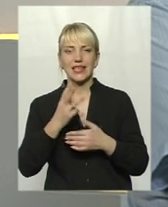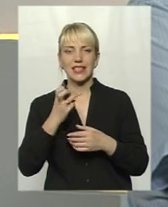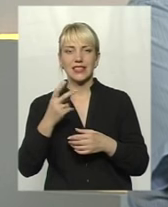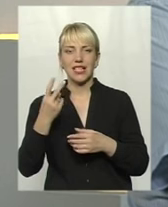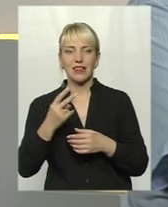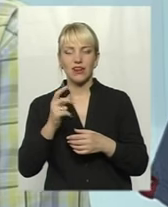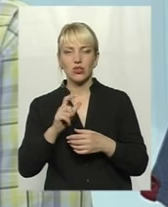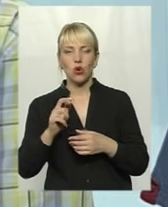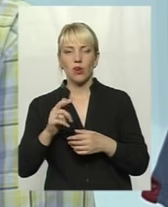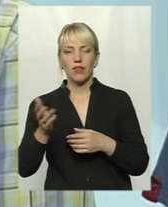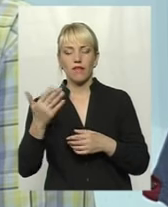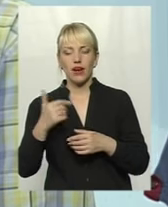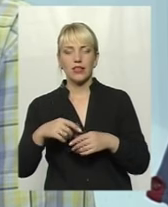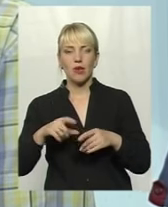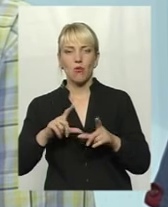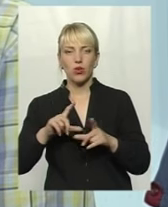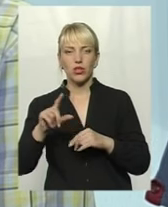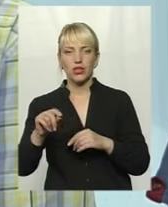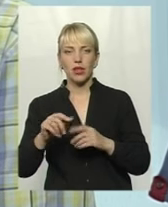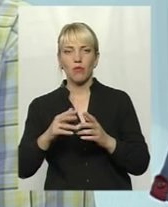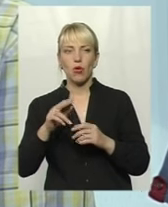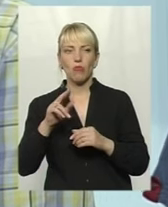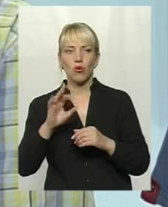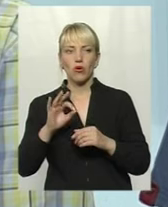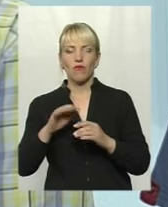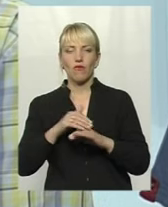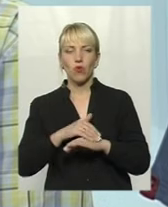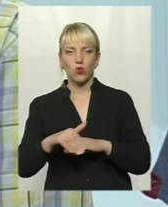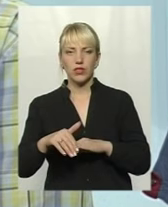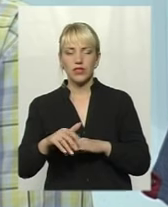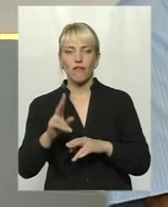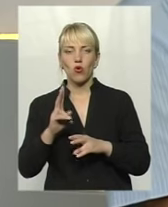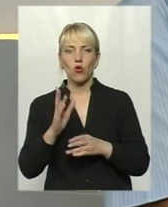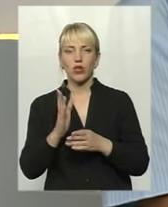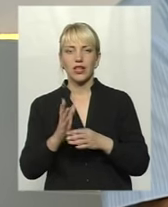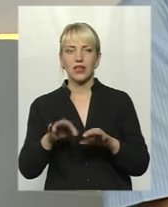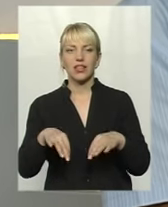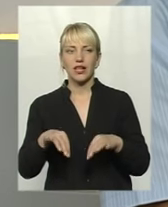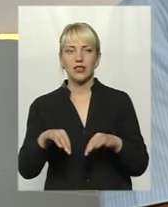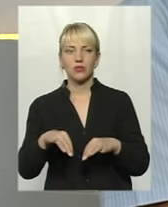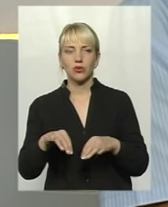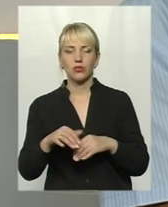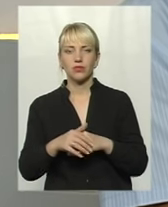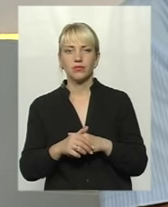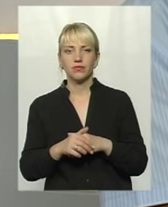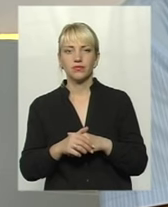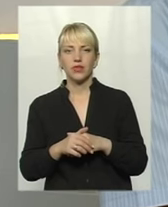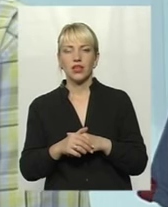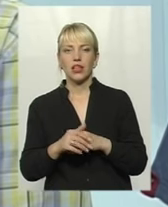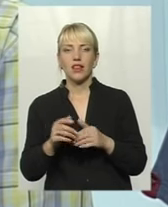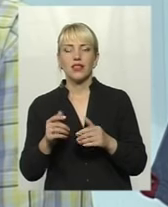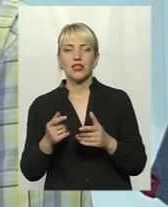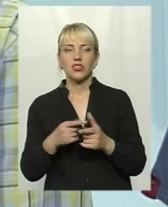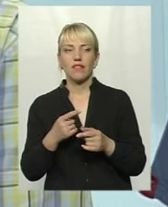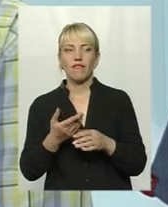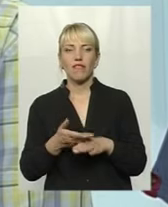вулиці. У кого є транспорт? Для збору сміття. Ви не перебивайте, я вас не перебивав. Невже важко?